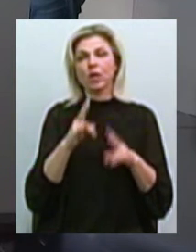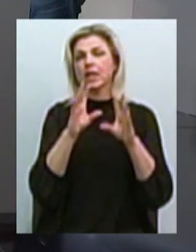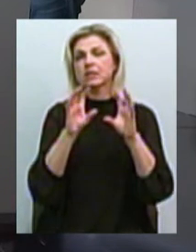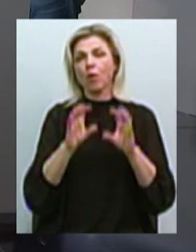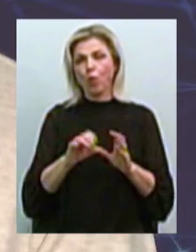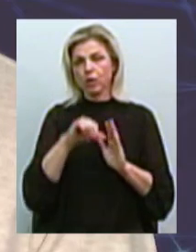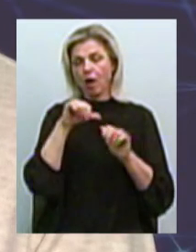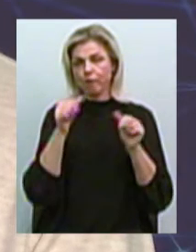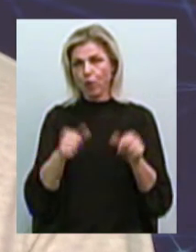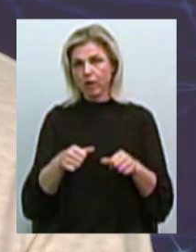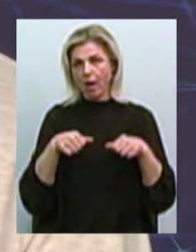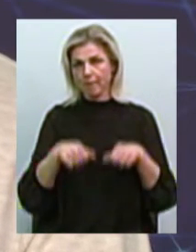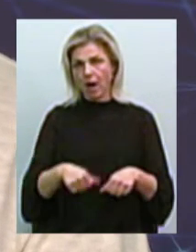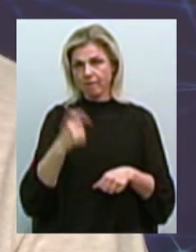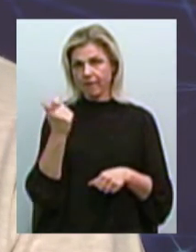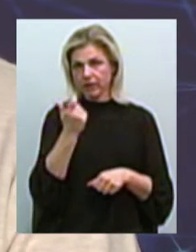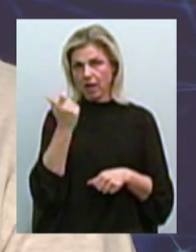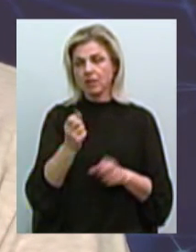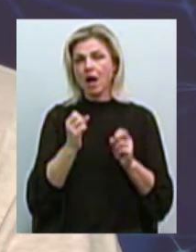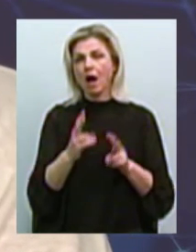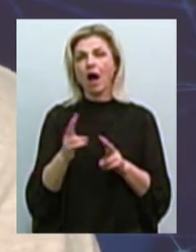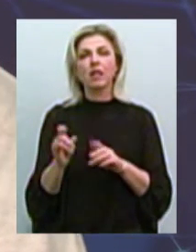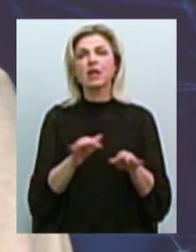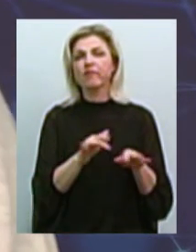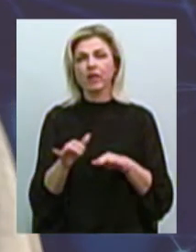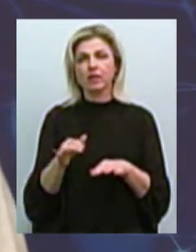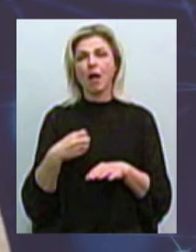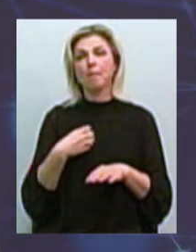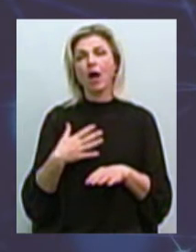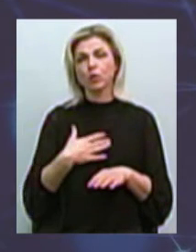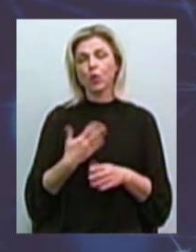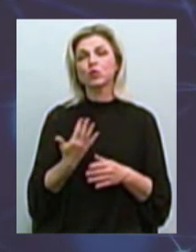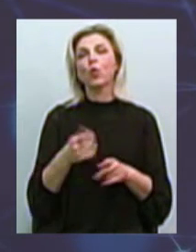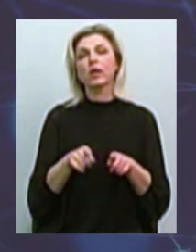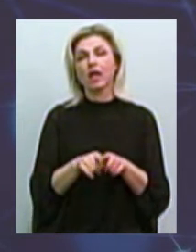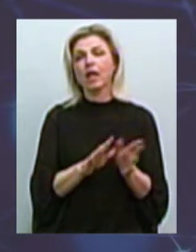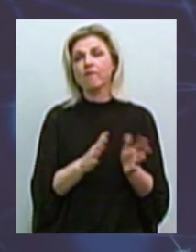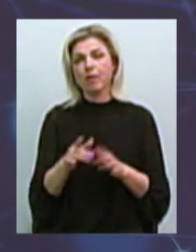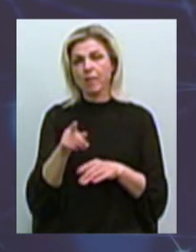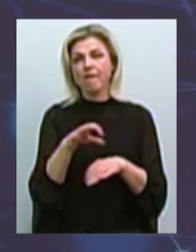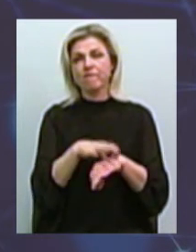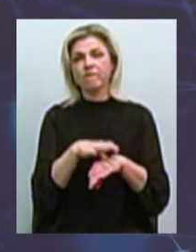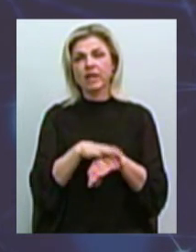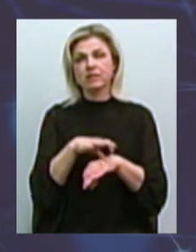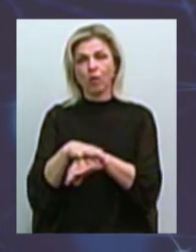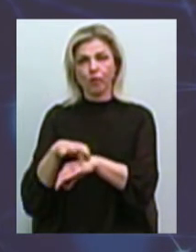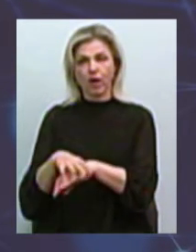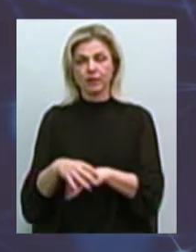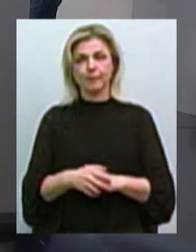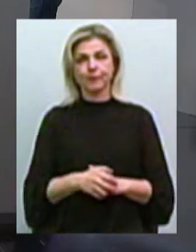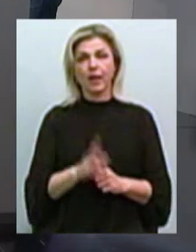оформляют право властности, как на нерухомое майно и сколько таких випадков вы зафиксировали. Мы до этого